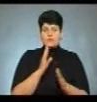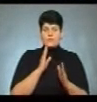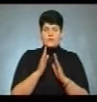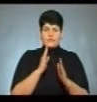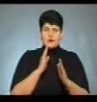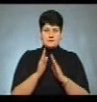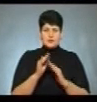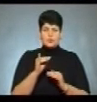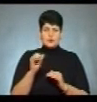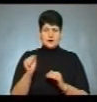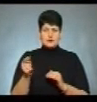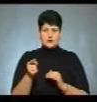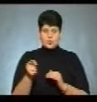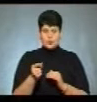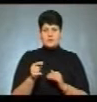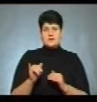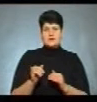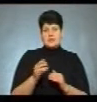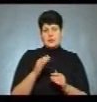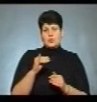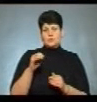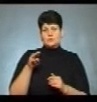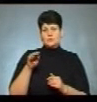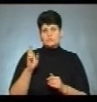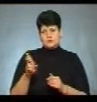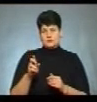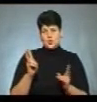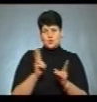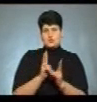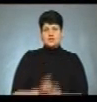«ЮАй Тернопіль» та на одноіменній сторінці у Ютубі. До зустрічі!